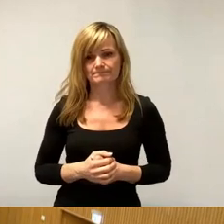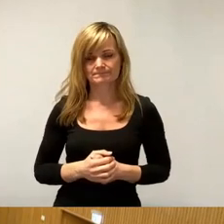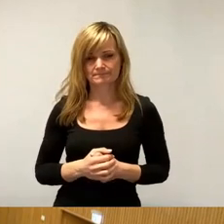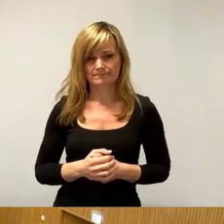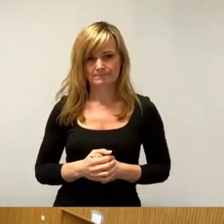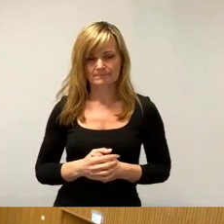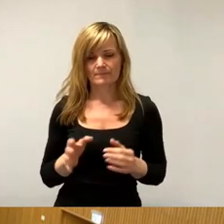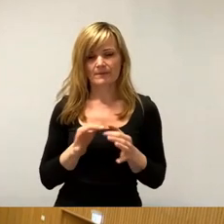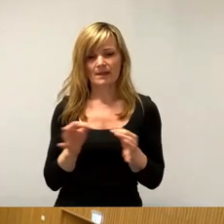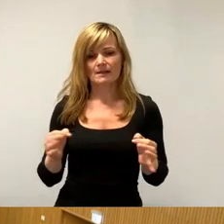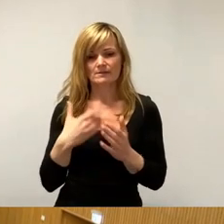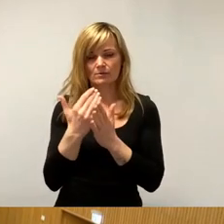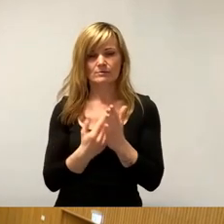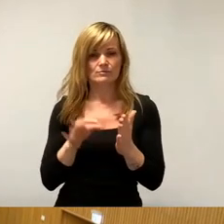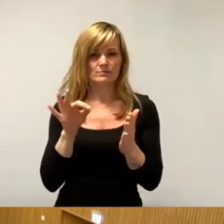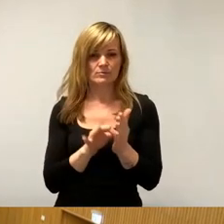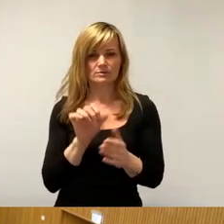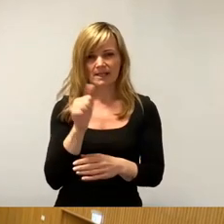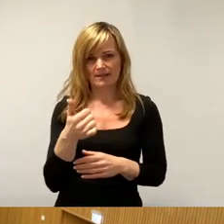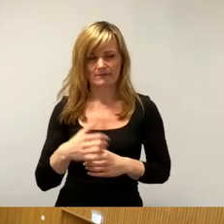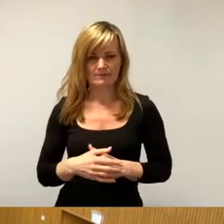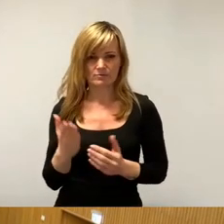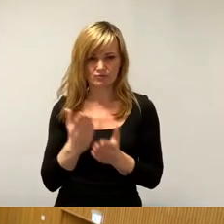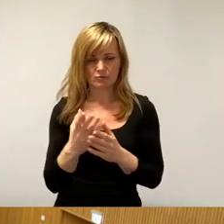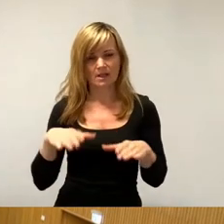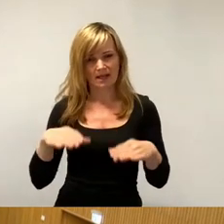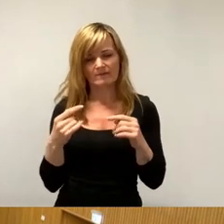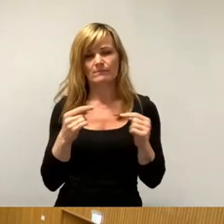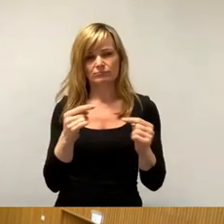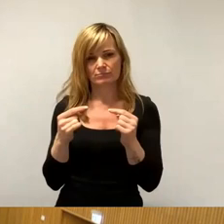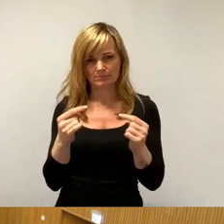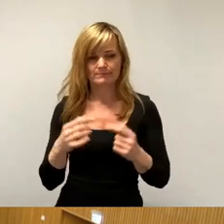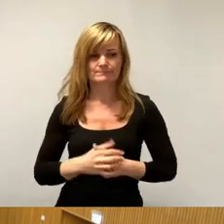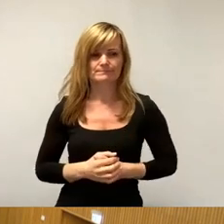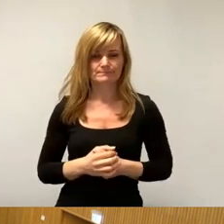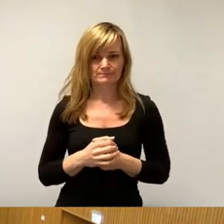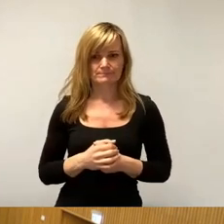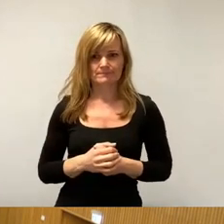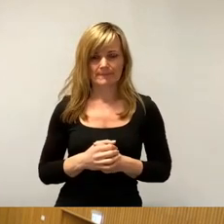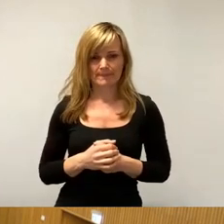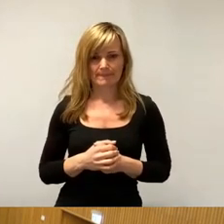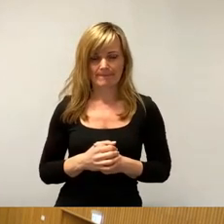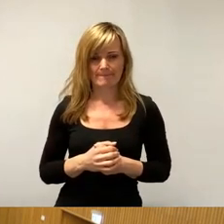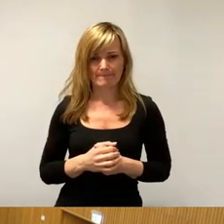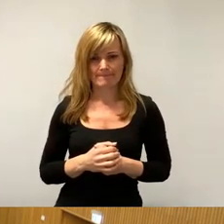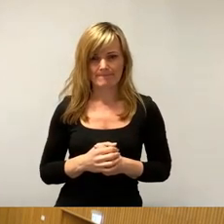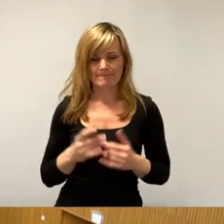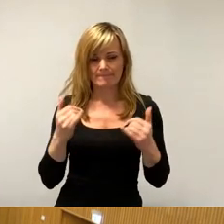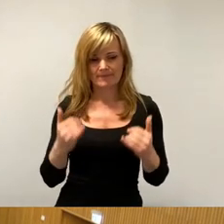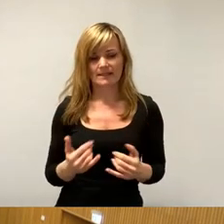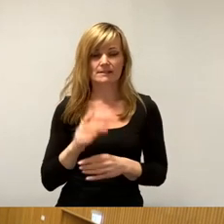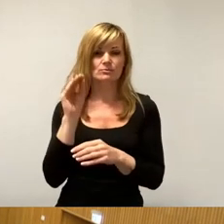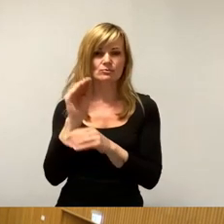Tagesordnungspunkt 11, wir haben es schon andiskutiert gehabt, nachdem wir jetzt uns mit der Zukunft